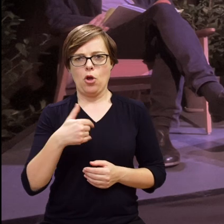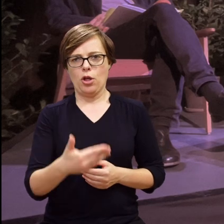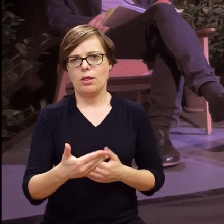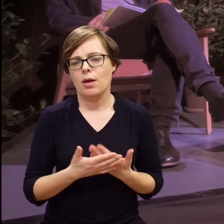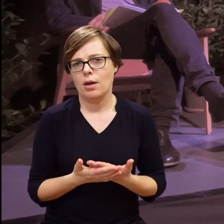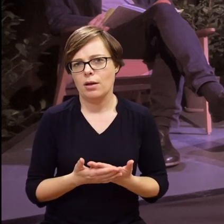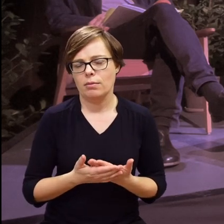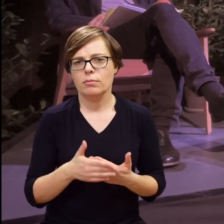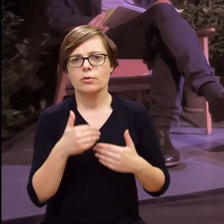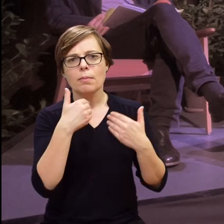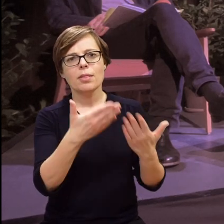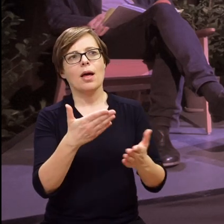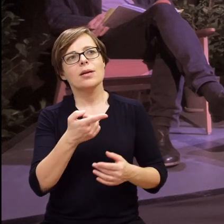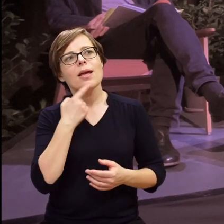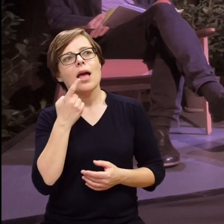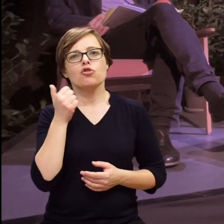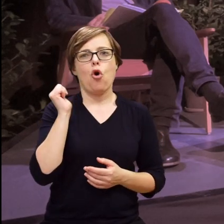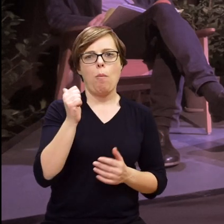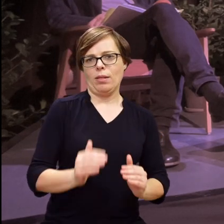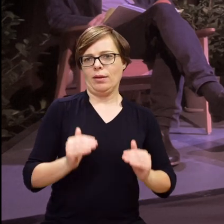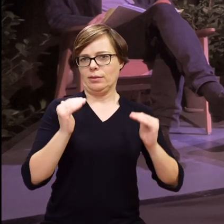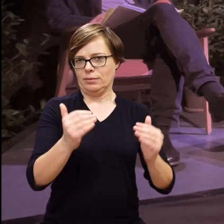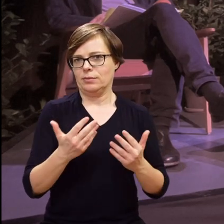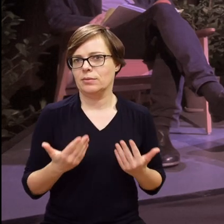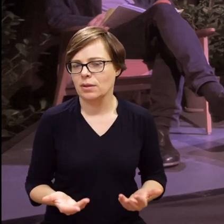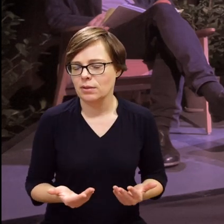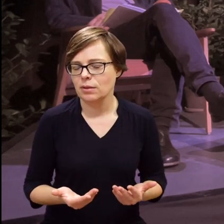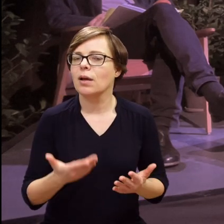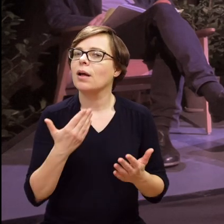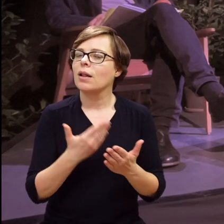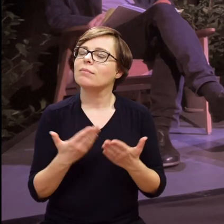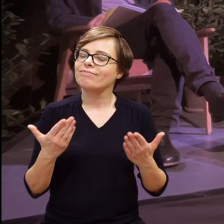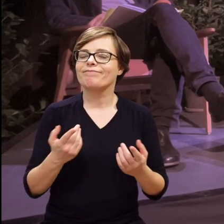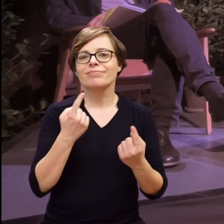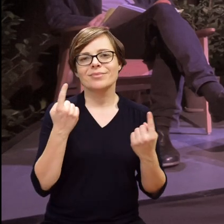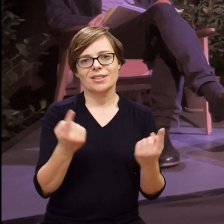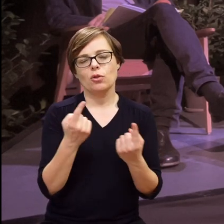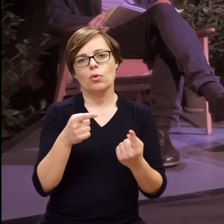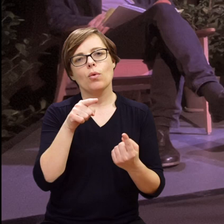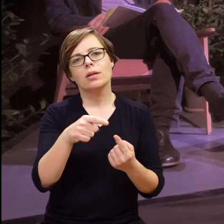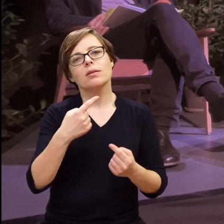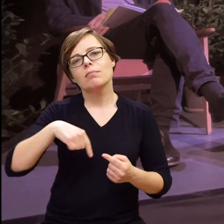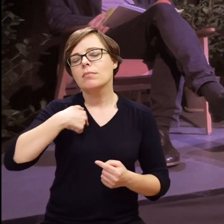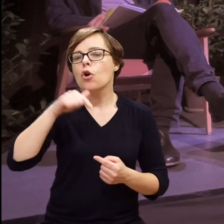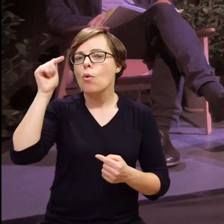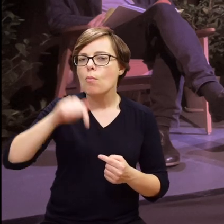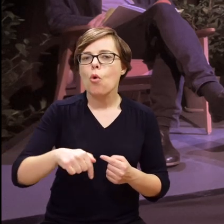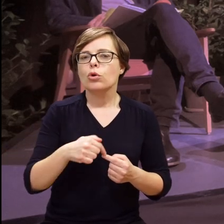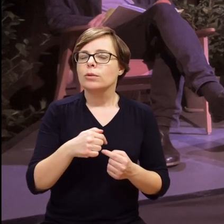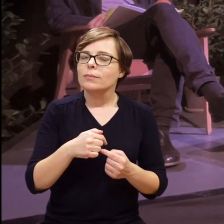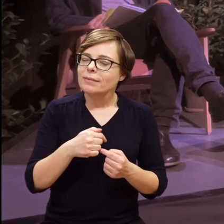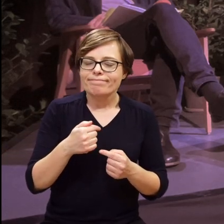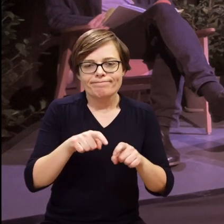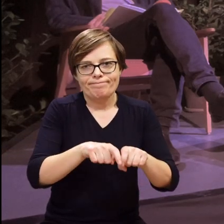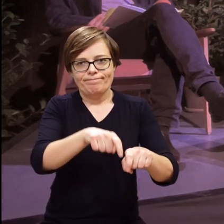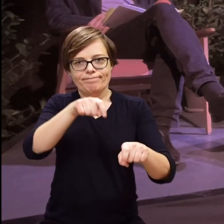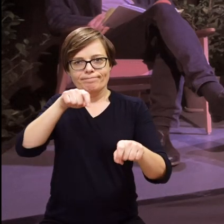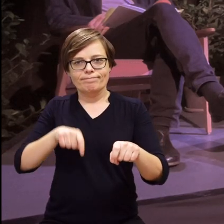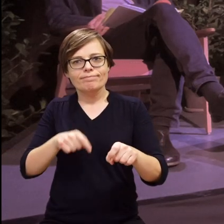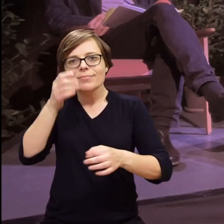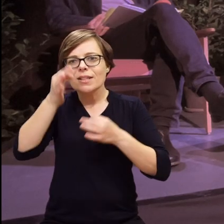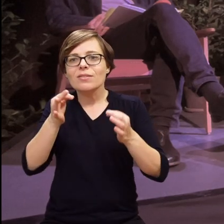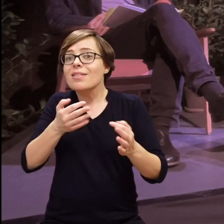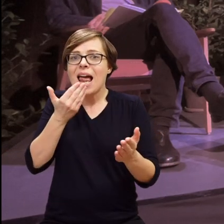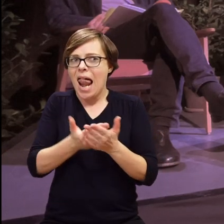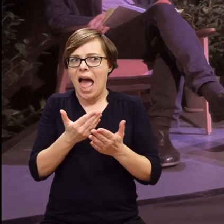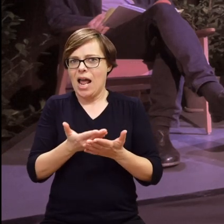też będą mieli takie kompetencje językowe. Więc to jest taka sytuacja, gdzie cały czas musimy dorobić taki krok wstecz i sprawdzać, dlaczego tak się dzieje i